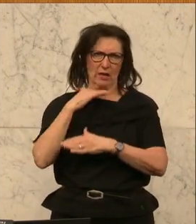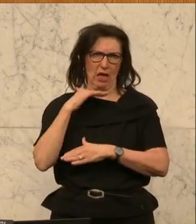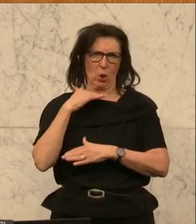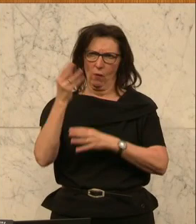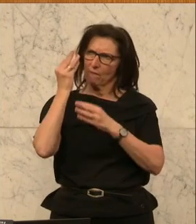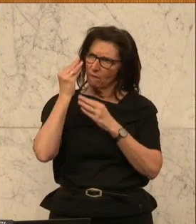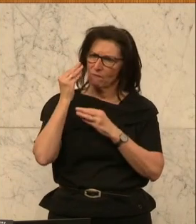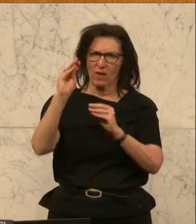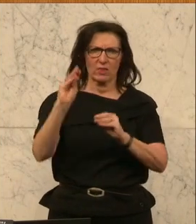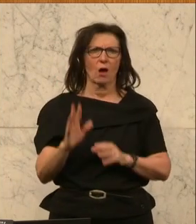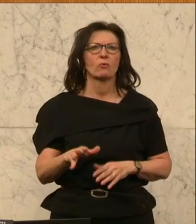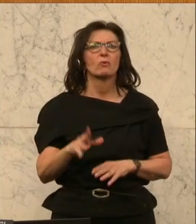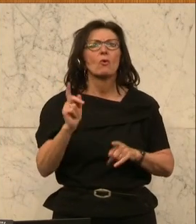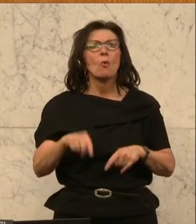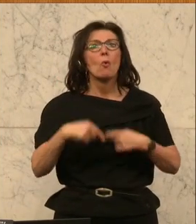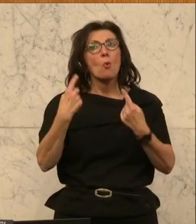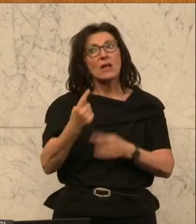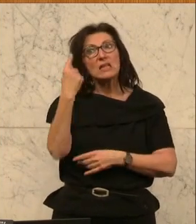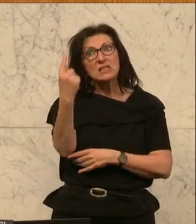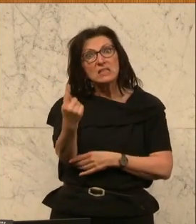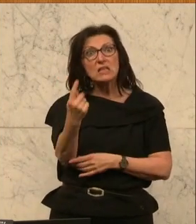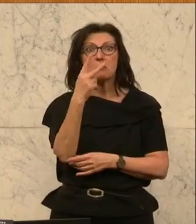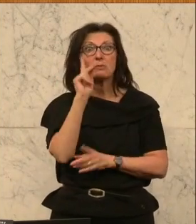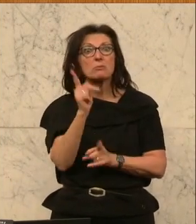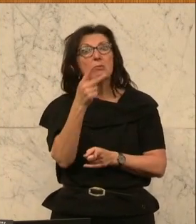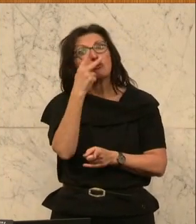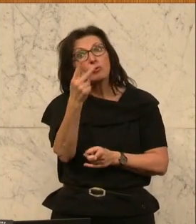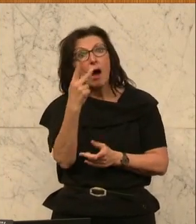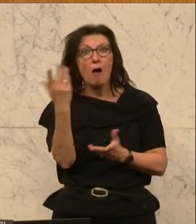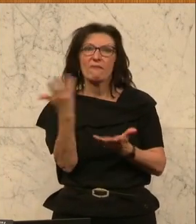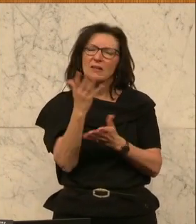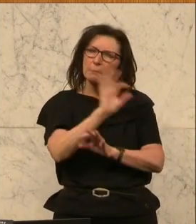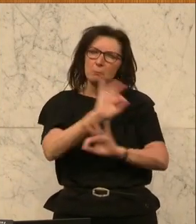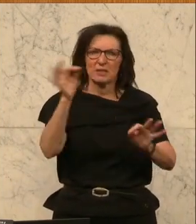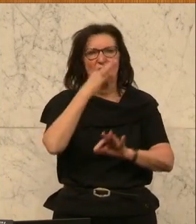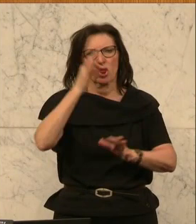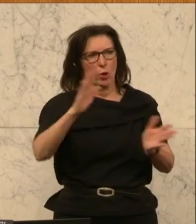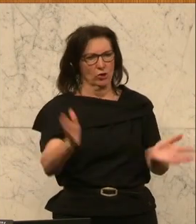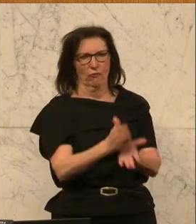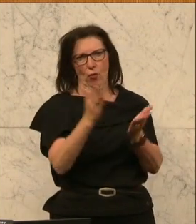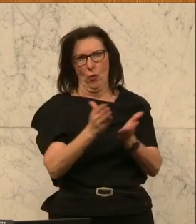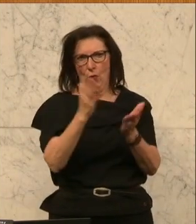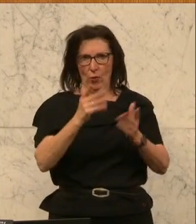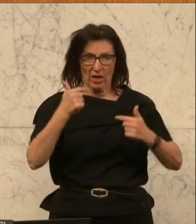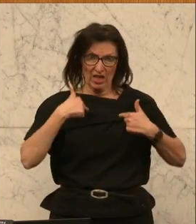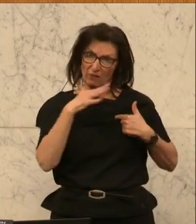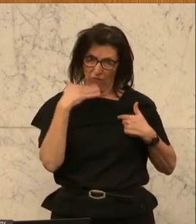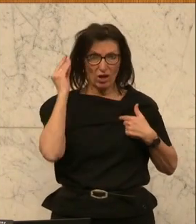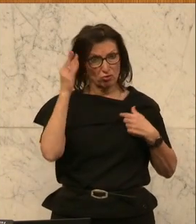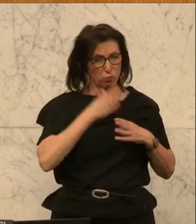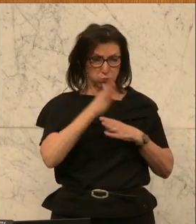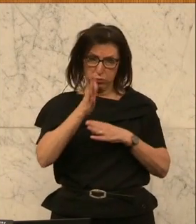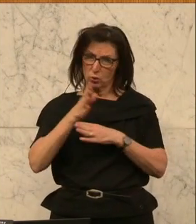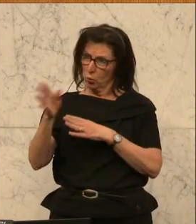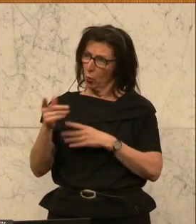um die Form der Deutschförderung zu finden, die für sie passt. Ich war sehr viel in den letzten Jahren in Schulen unterwegs und kann berichten, es gibt eine große Vielfalt